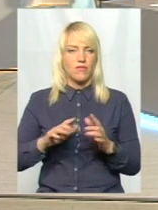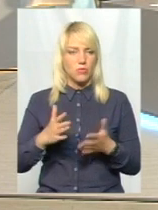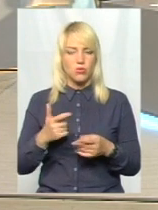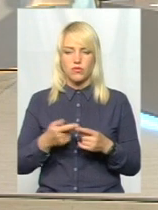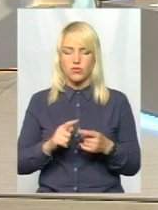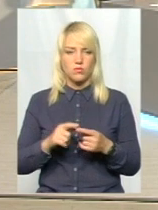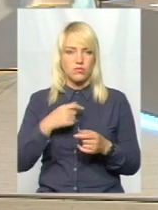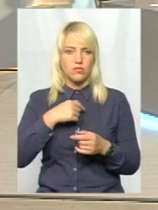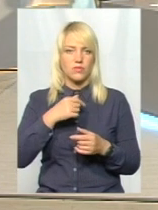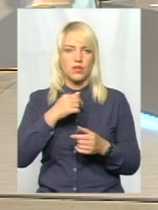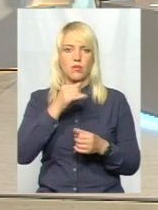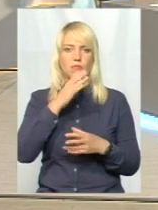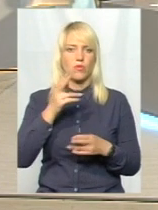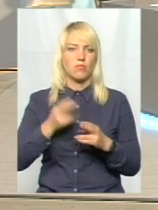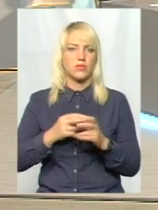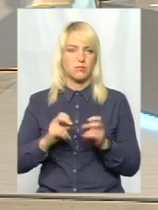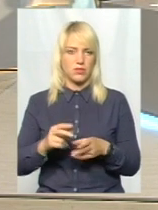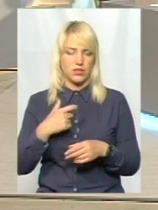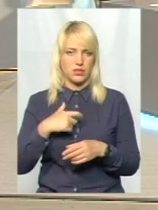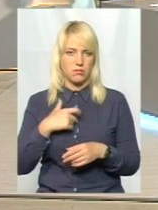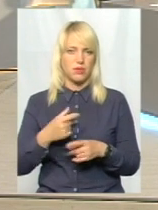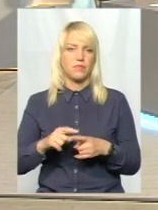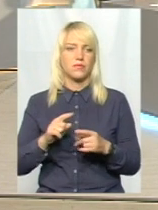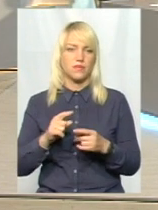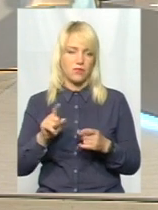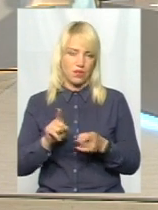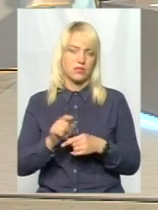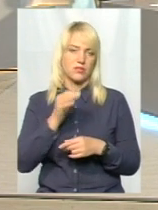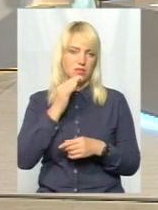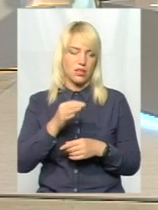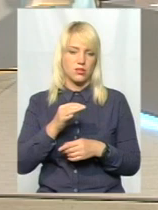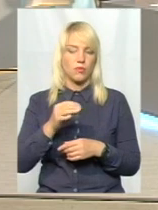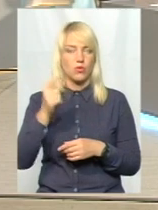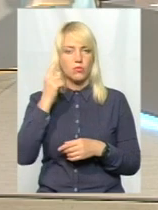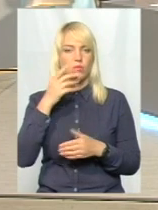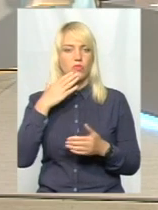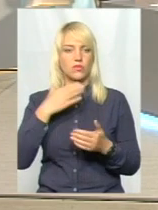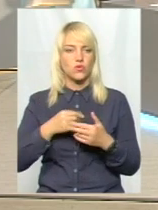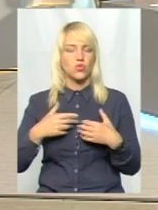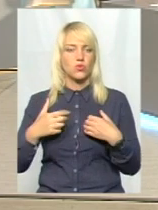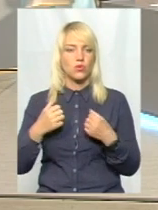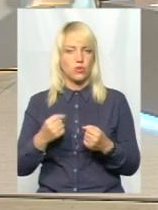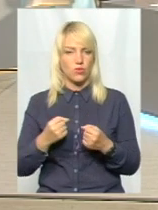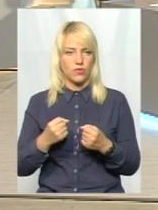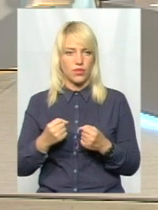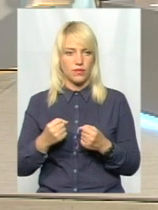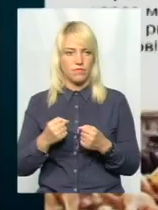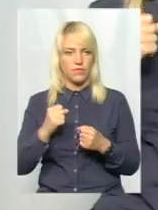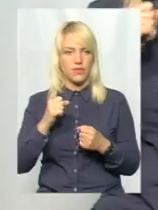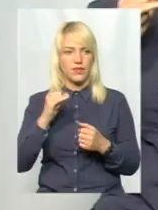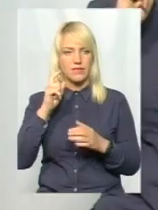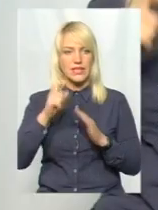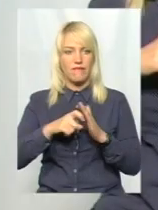обезпечимося. Тому, скажімо так, дбаємо про своє здоров'я і знаваємо